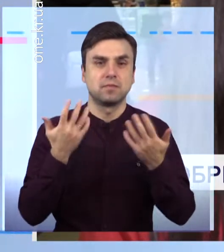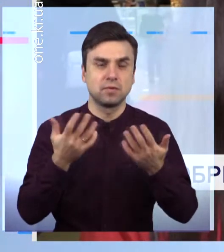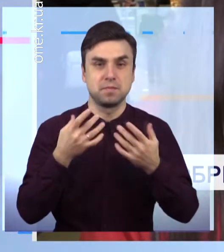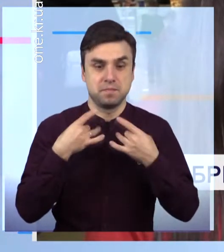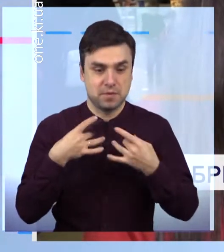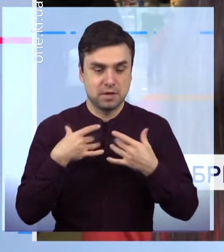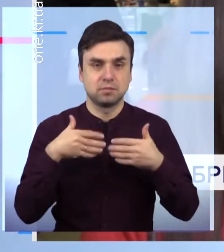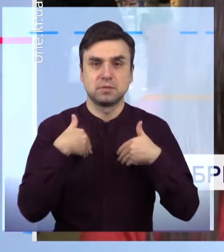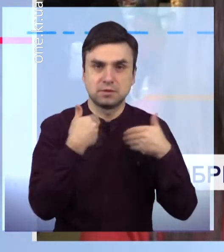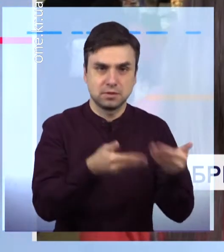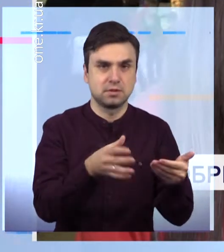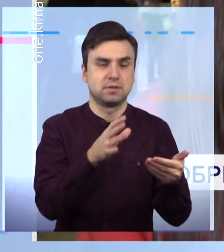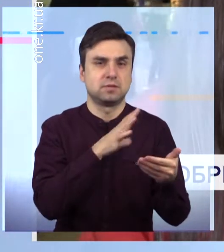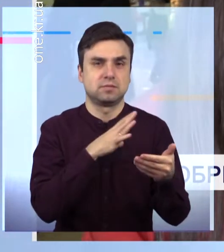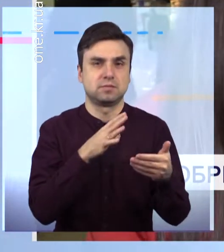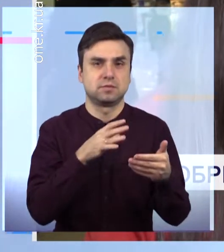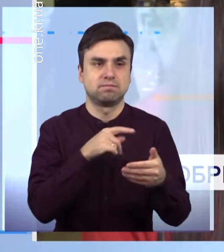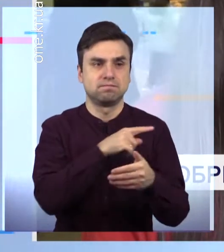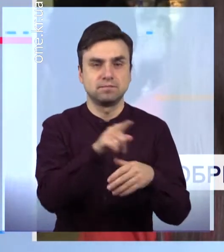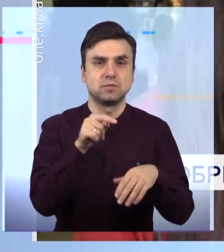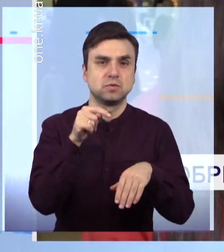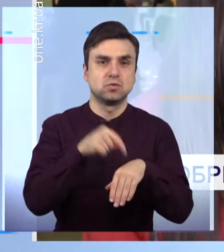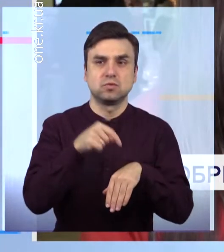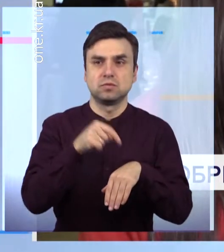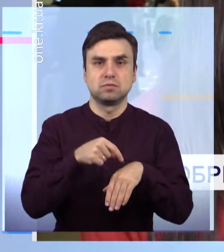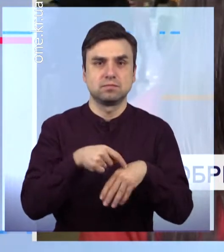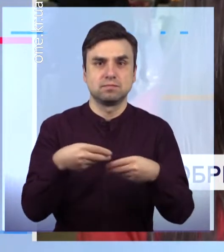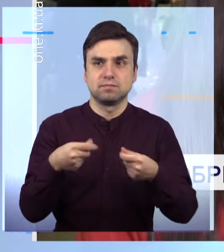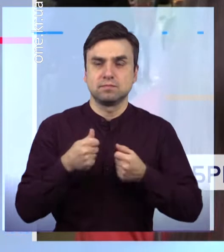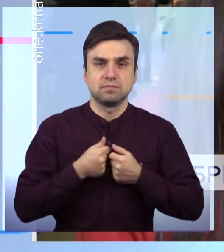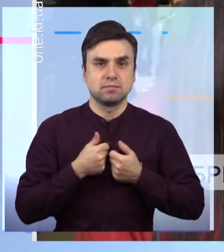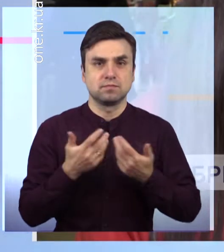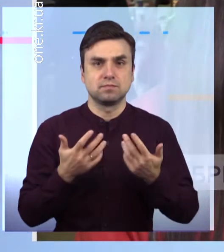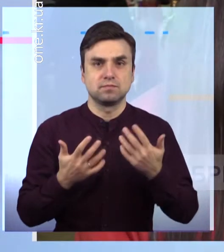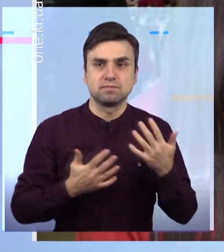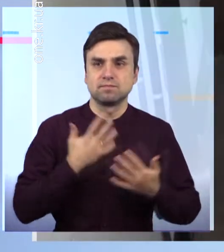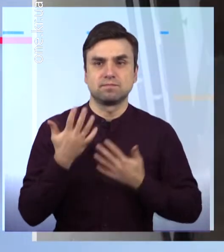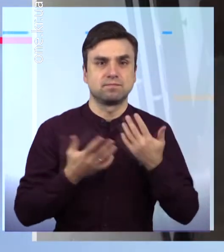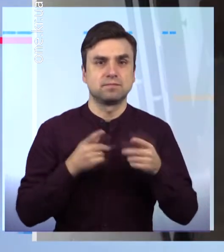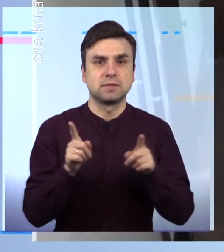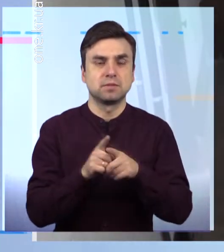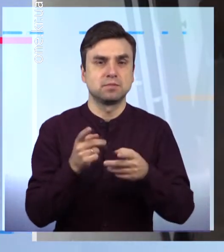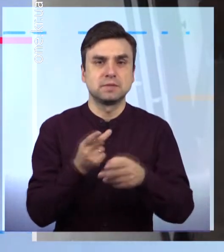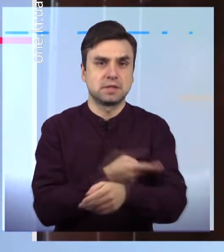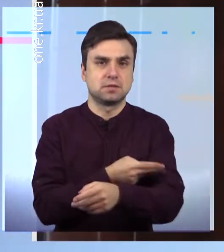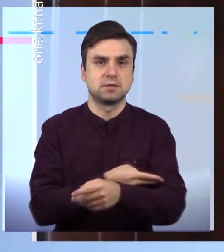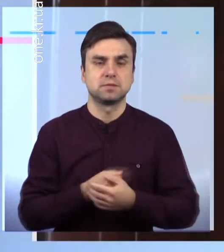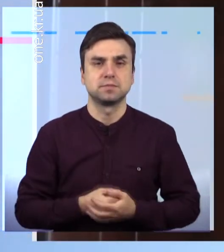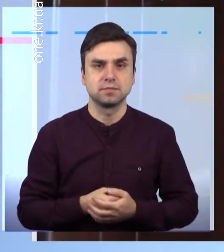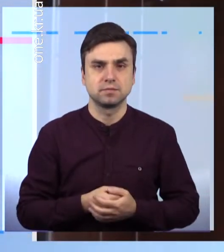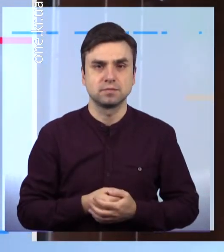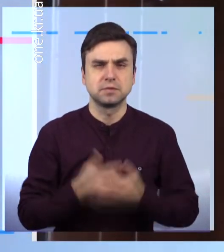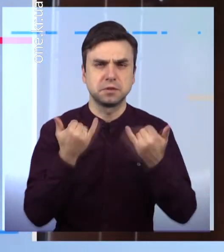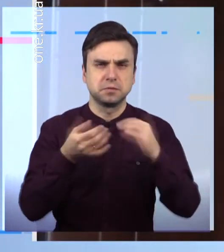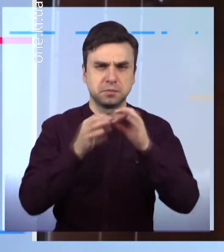праздником, щоб вони відчутили відчуття цього чудес, волшебства Про це та інше – дивіться